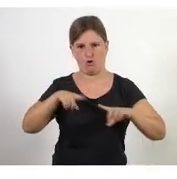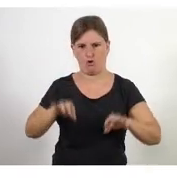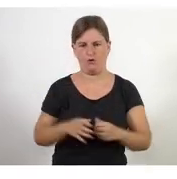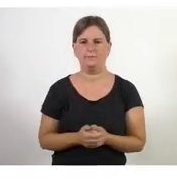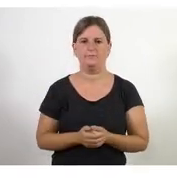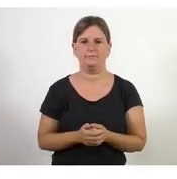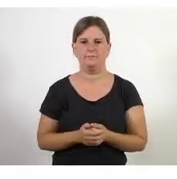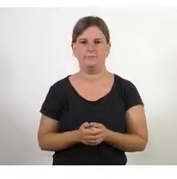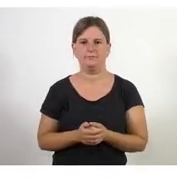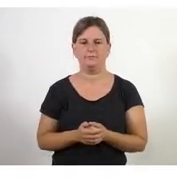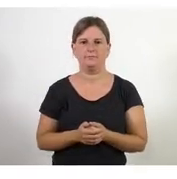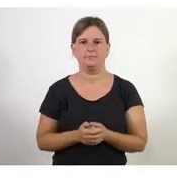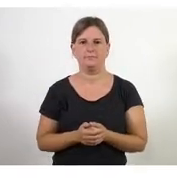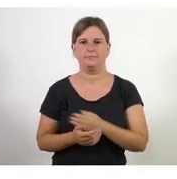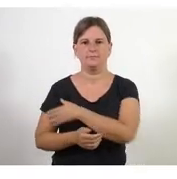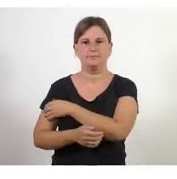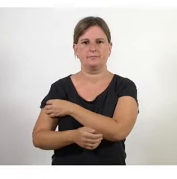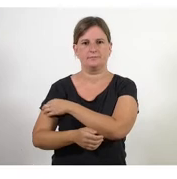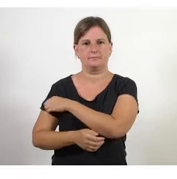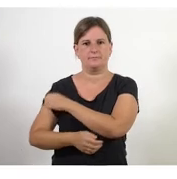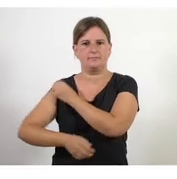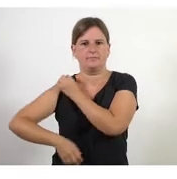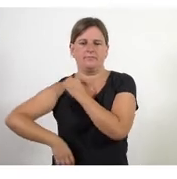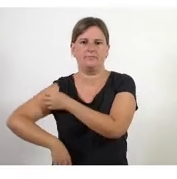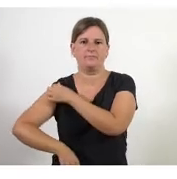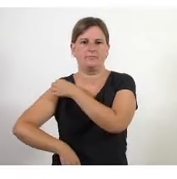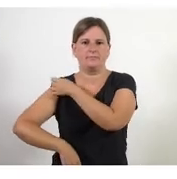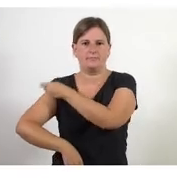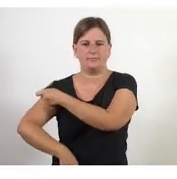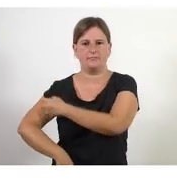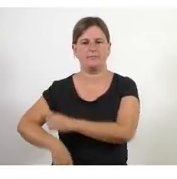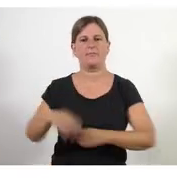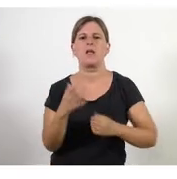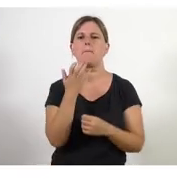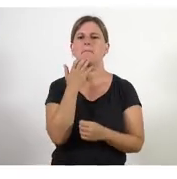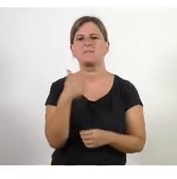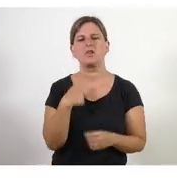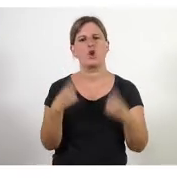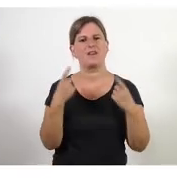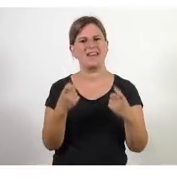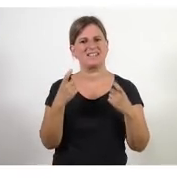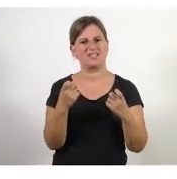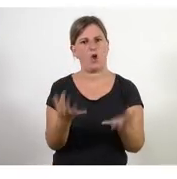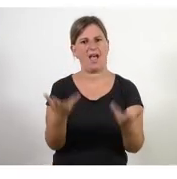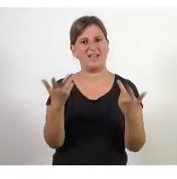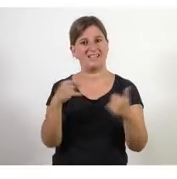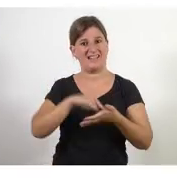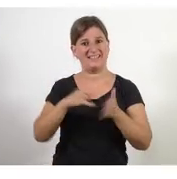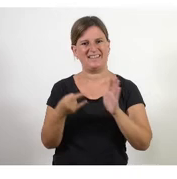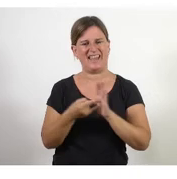passa si tu vols aplicar agilitat tècnica tu el que pots fer és començar ja a agilitzar l'organització